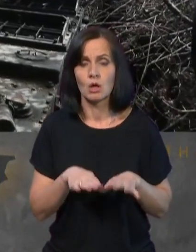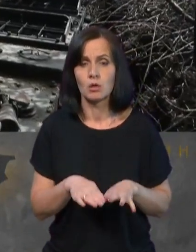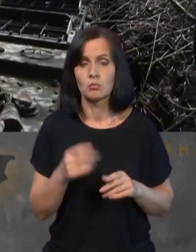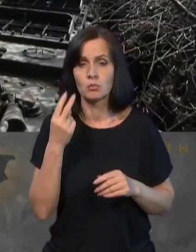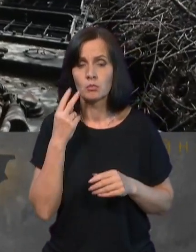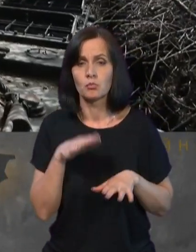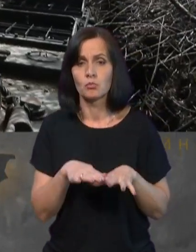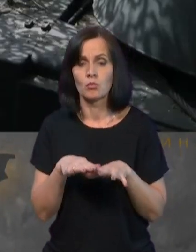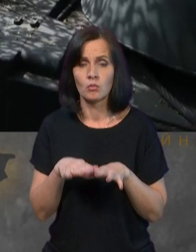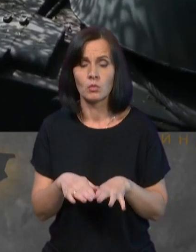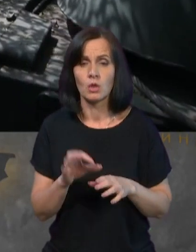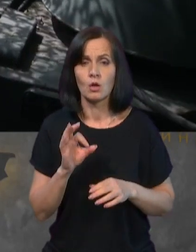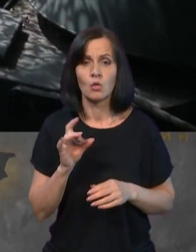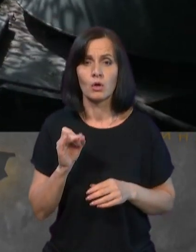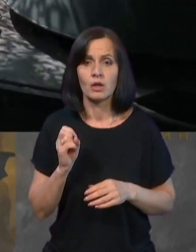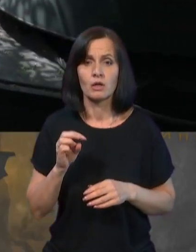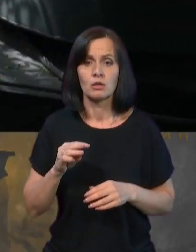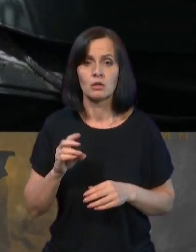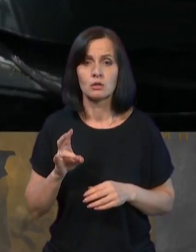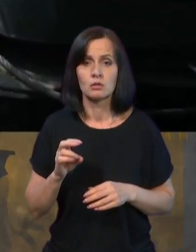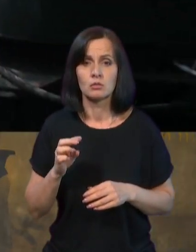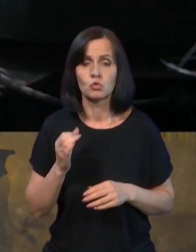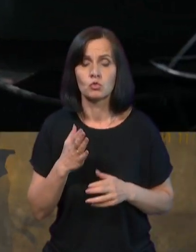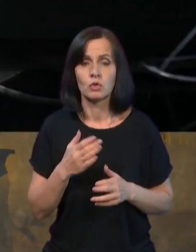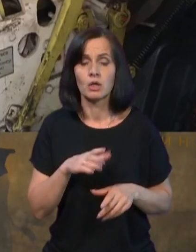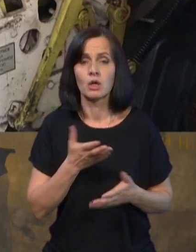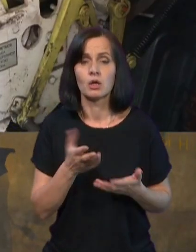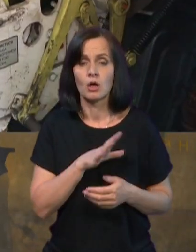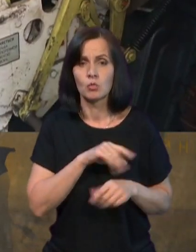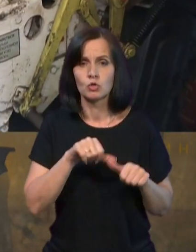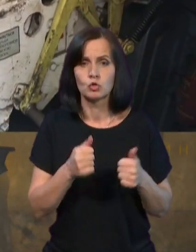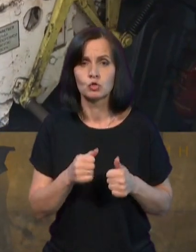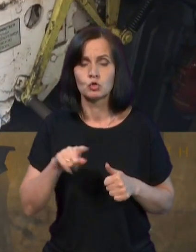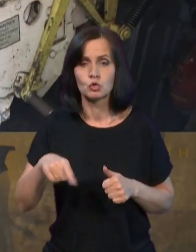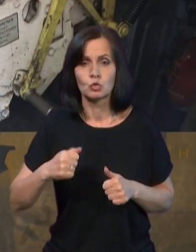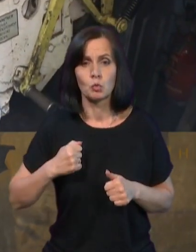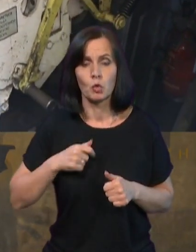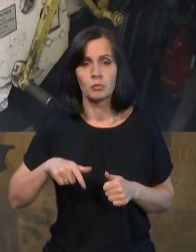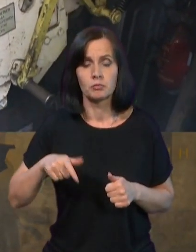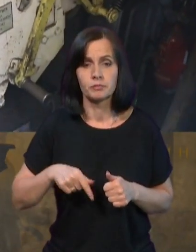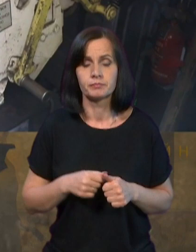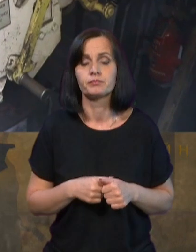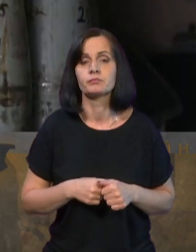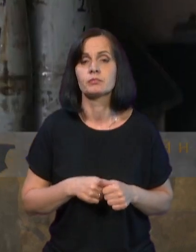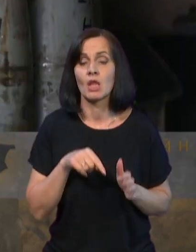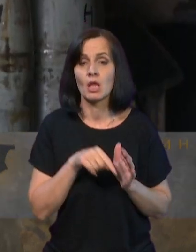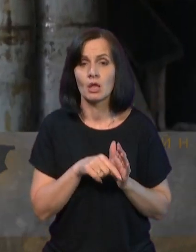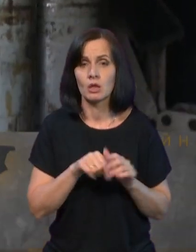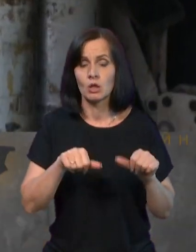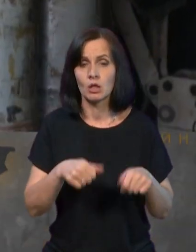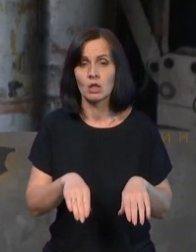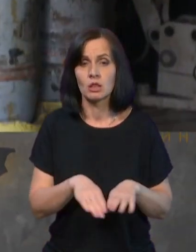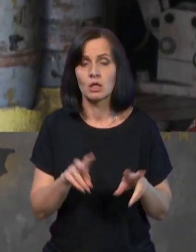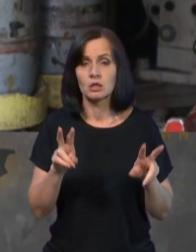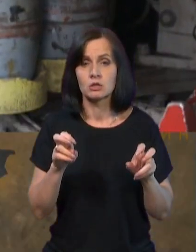була сформована з мобілізованих. Причому примітно, що характер формування так званої